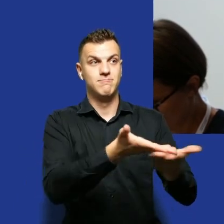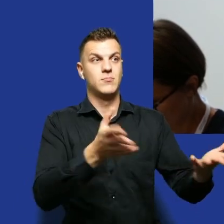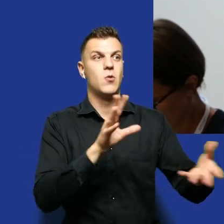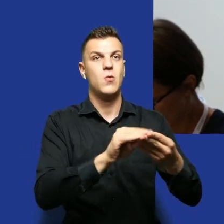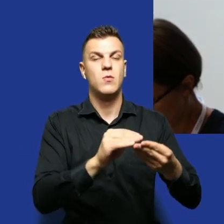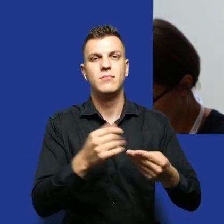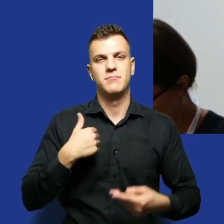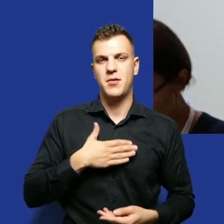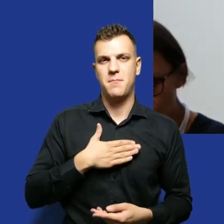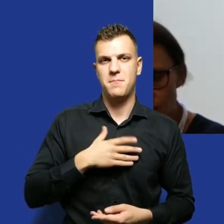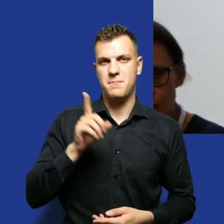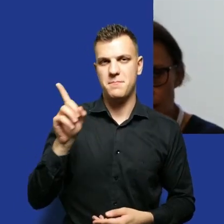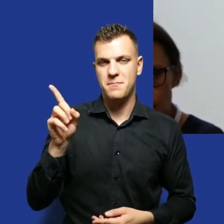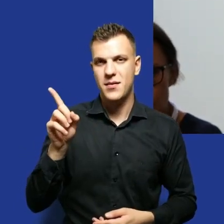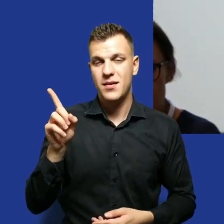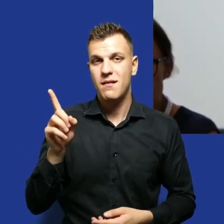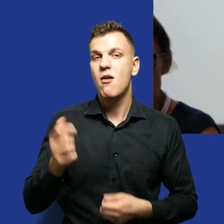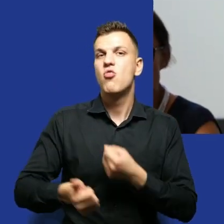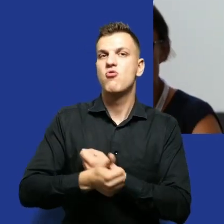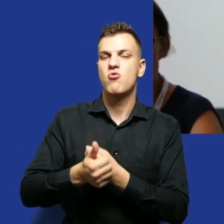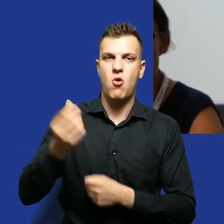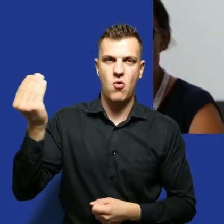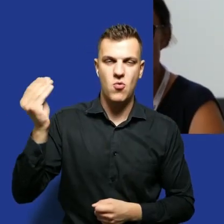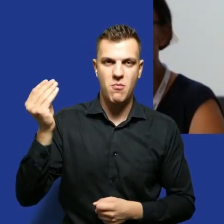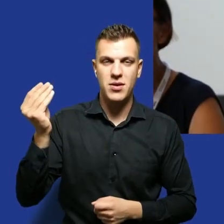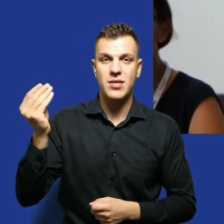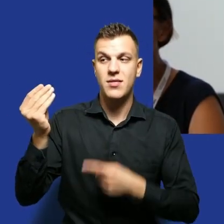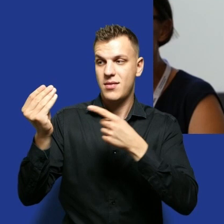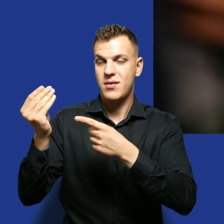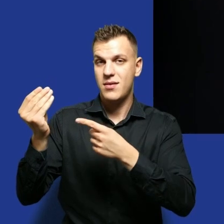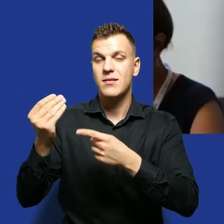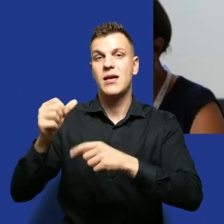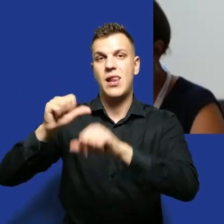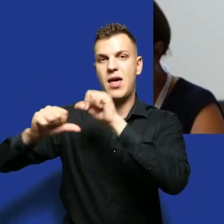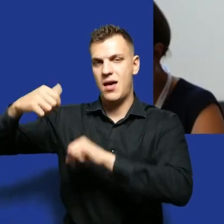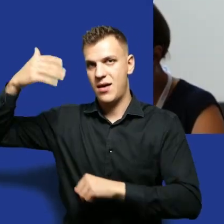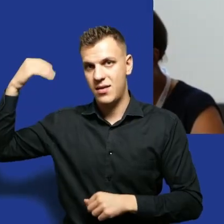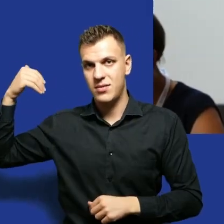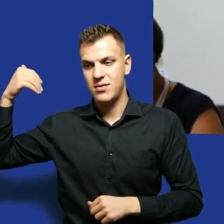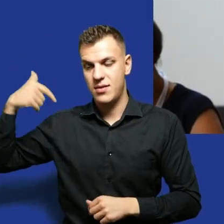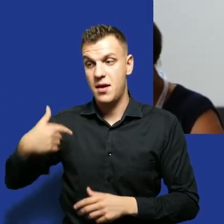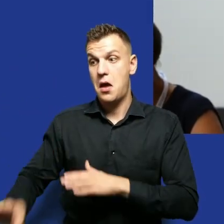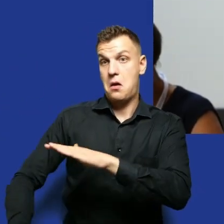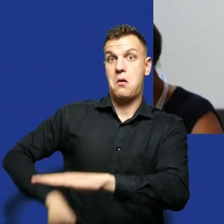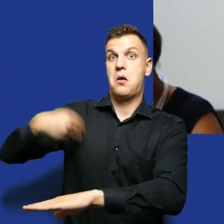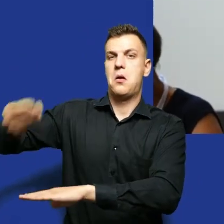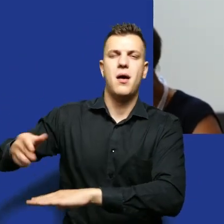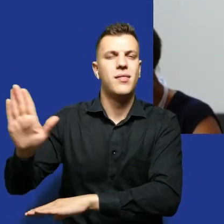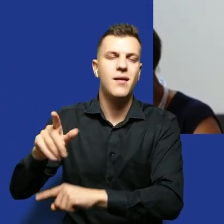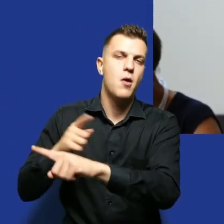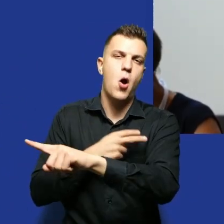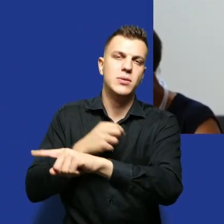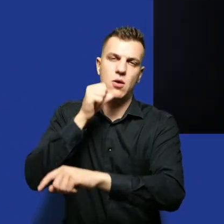coś takiego. To jest dokument, który otrzymałam lata temu, nie powiem, że z pod stołu, po prostu był dostępny w